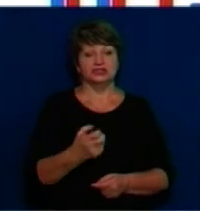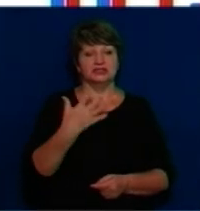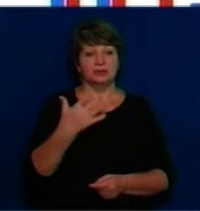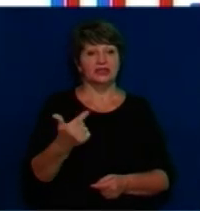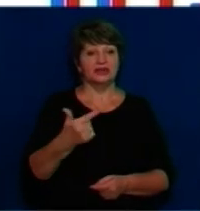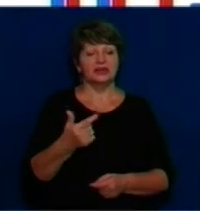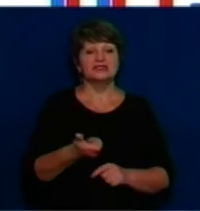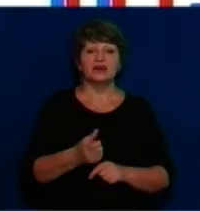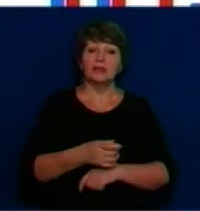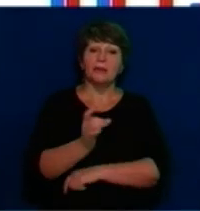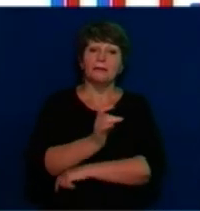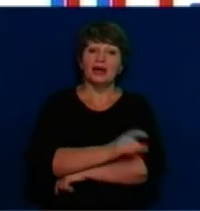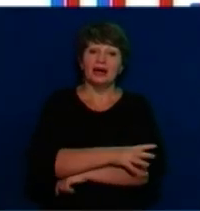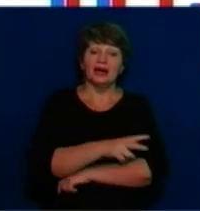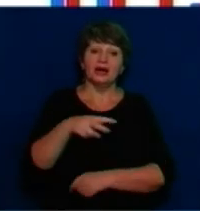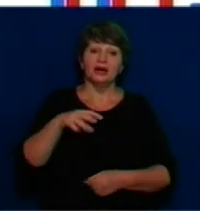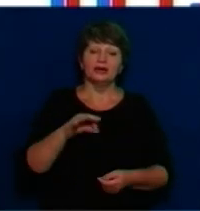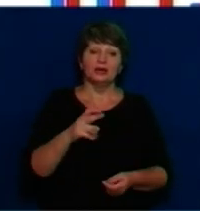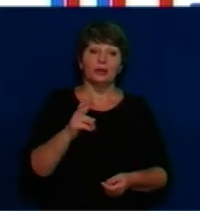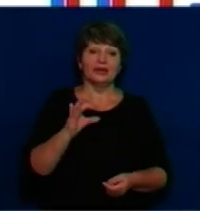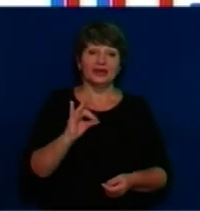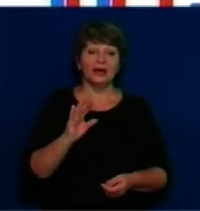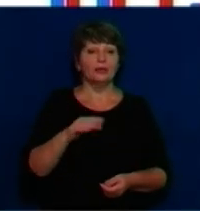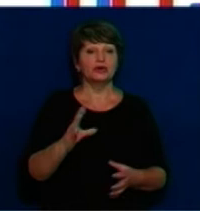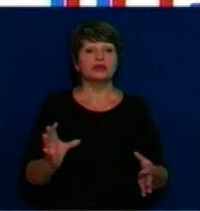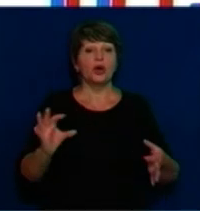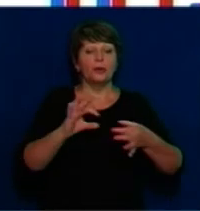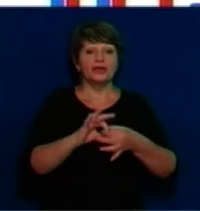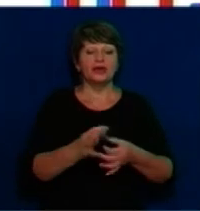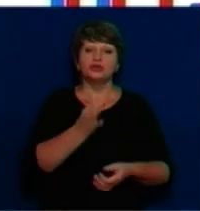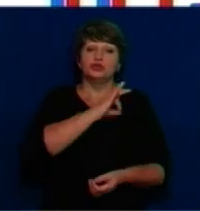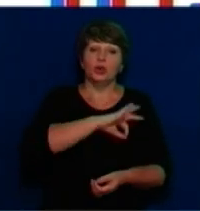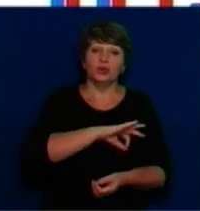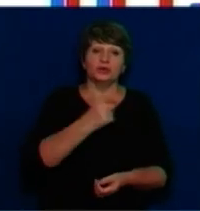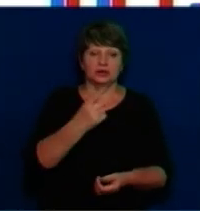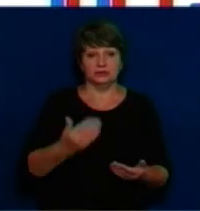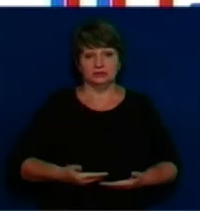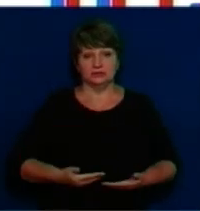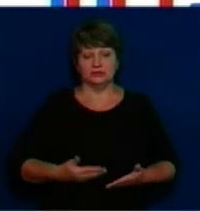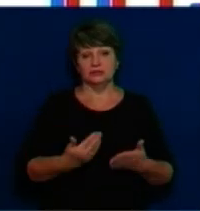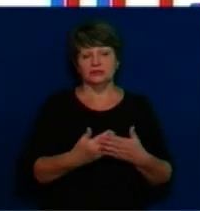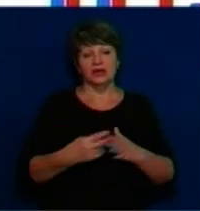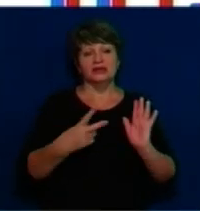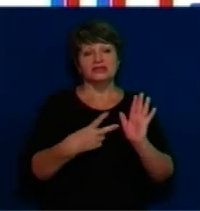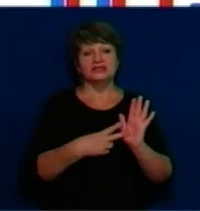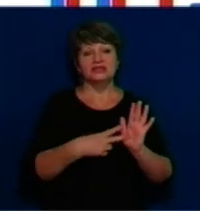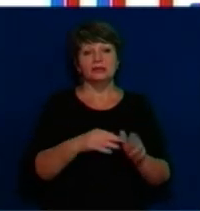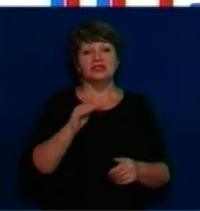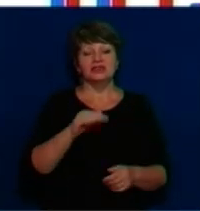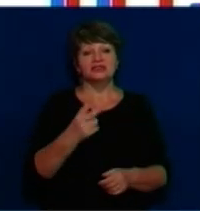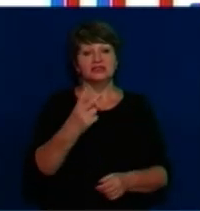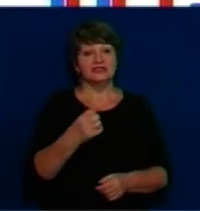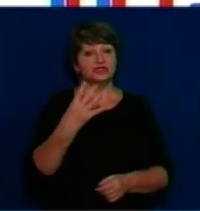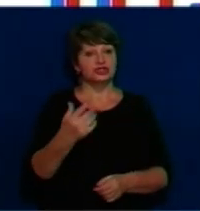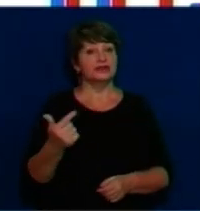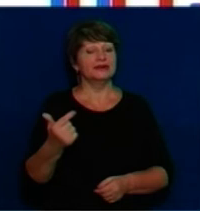найбіднішої в лапках Лип'янської громади після об'єднання доходи на одного жителя складуть майже 7 204 гривні.